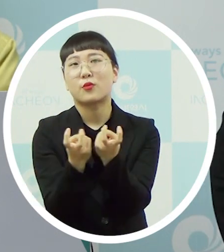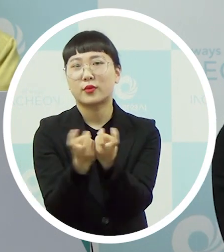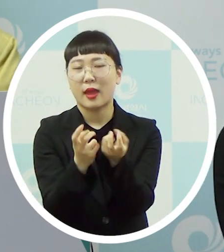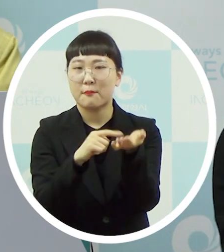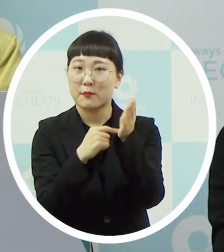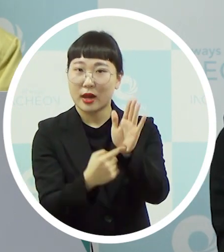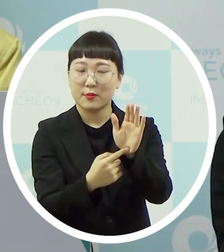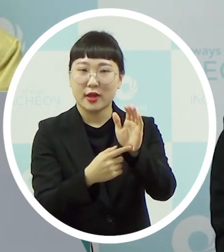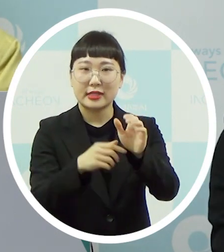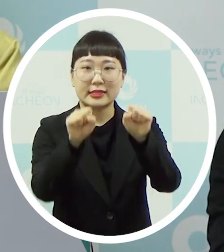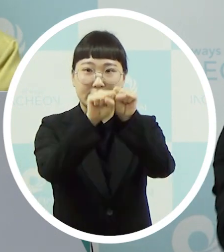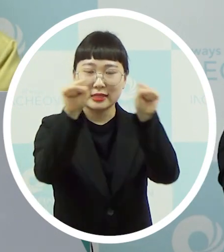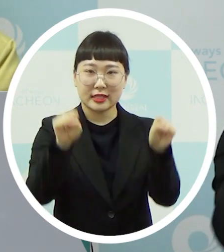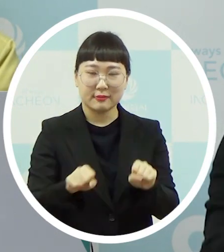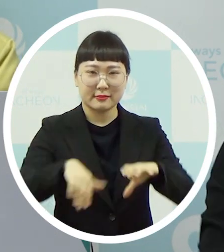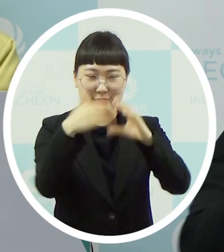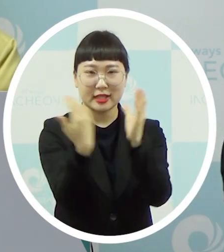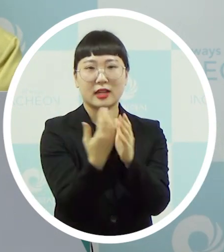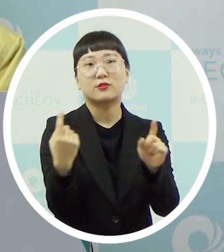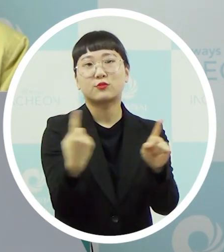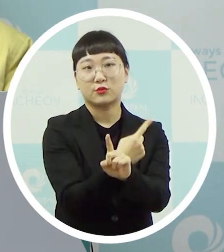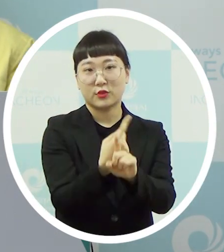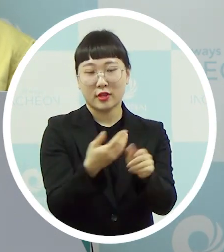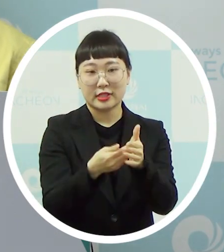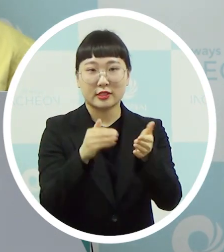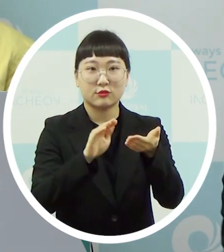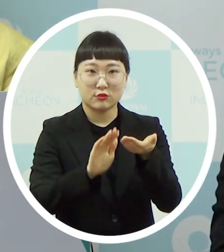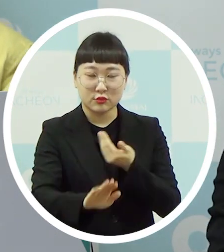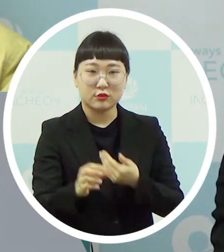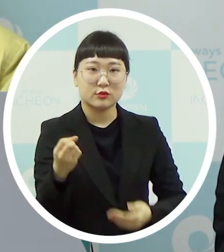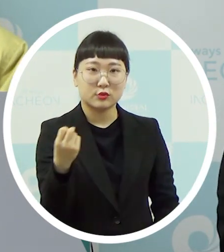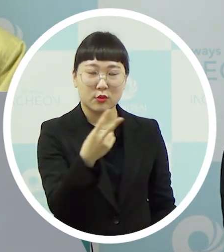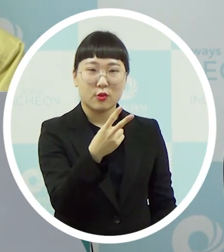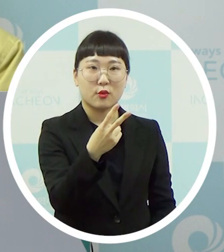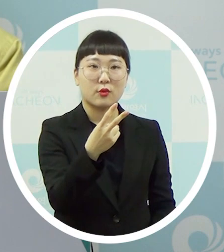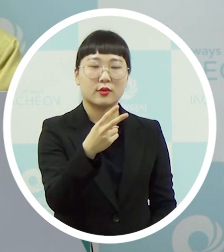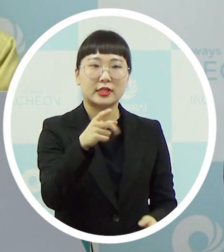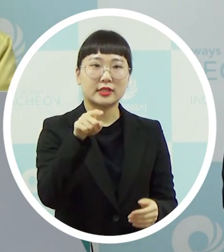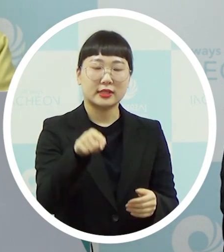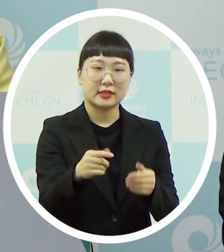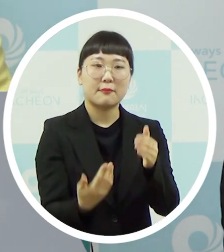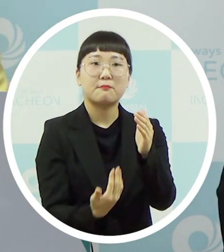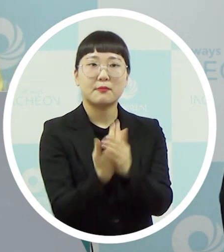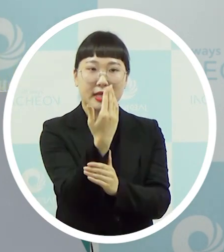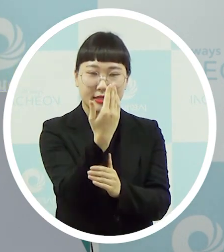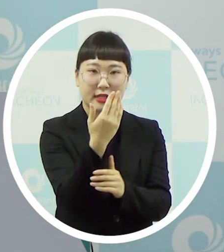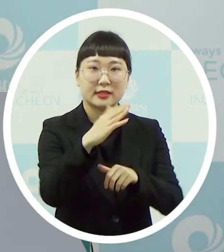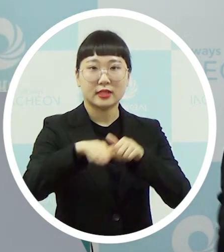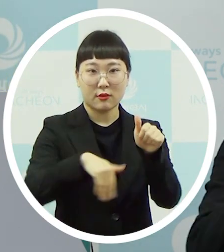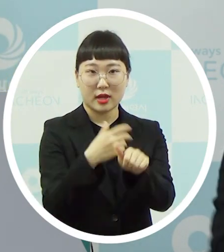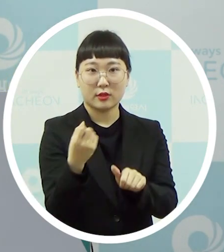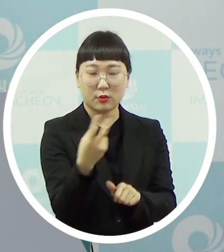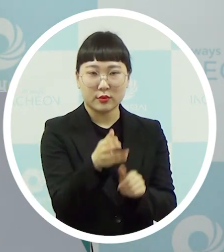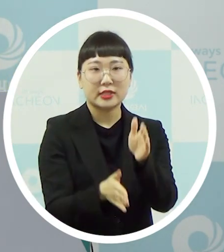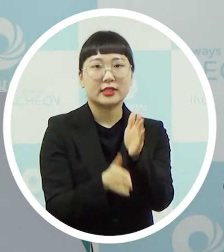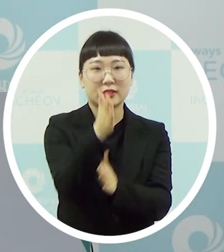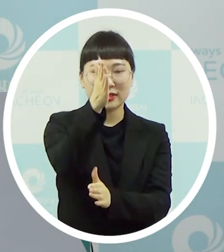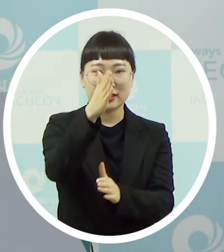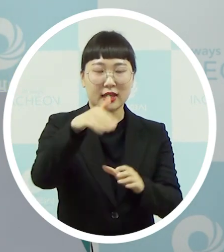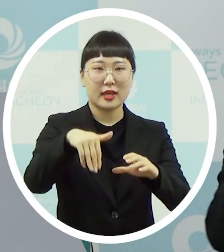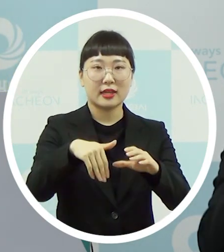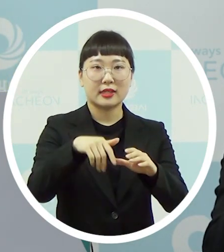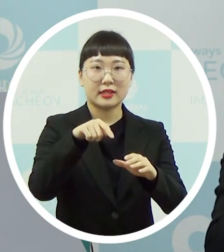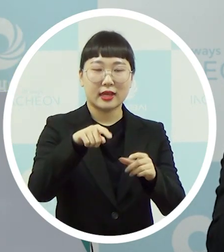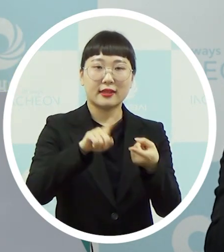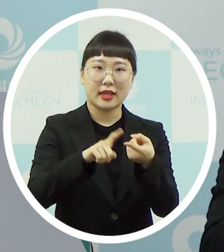수정을 해서 시가 총괄적인 어떤 발생 사실이라든지 아니면 개요 또 전국적으로나 시 전체적으로 의미가 있는